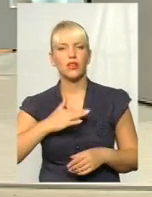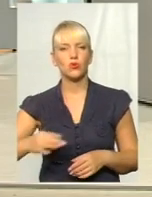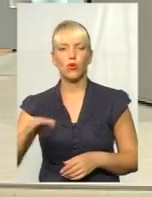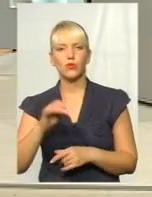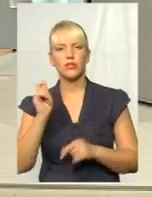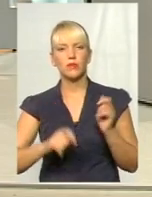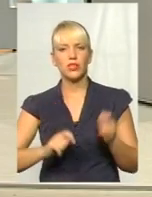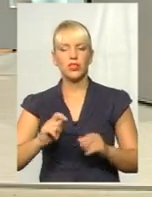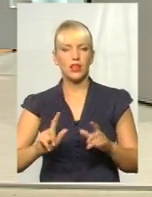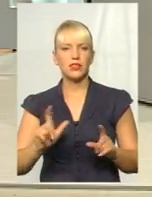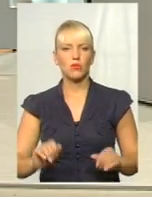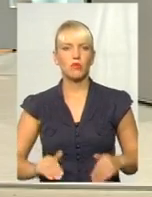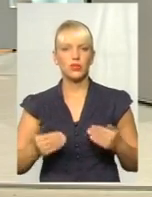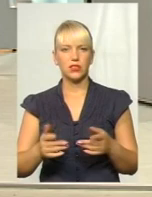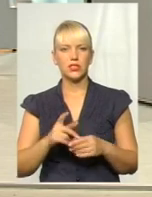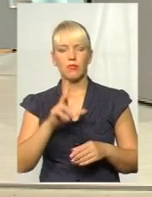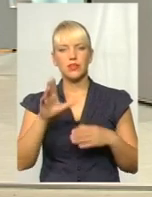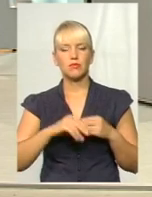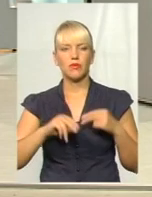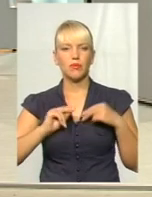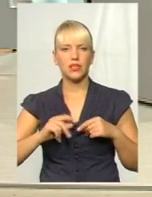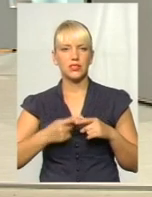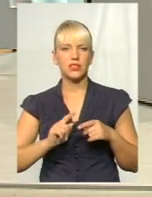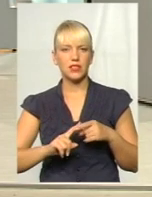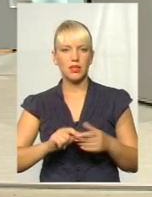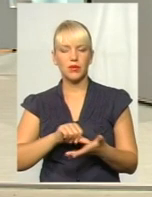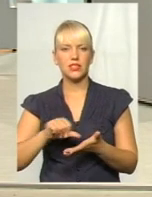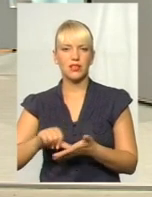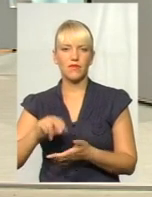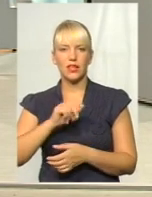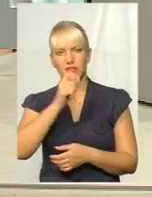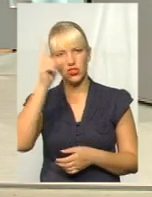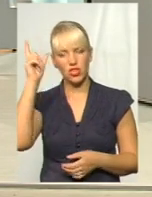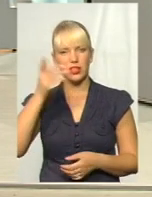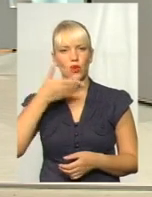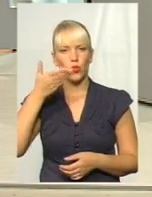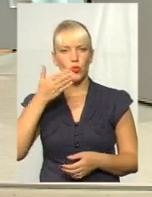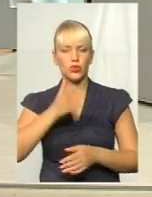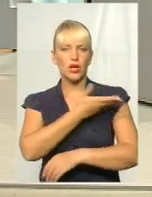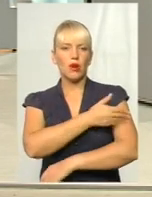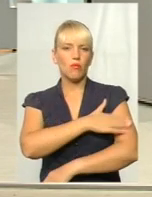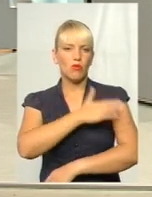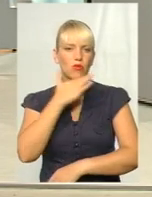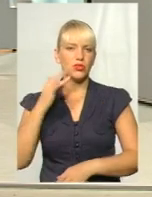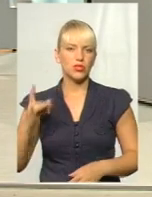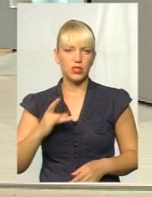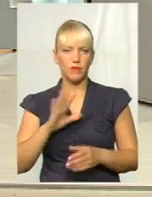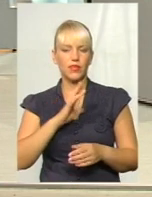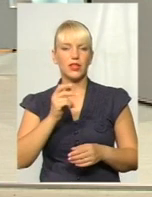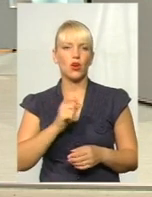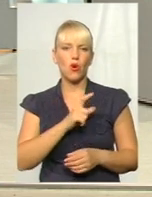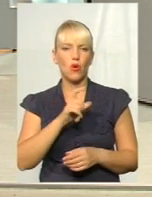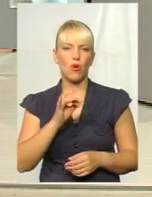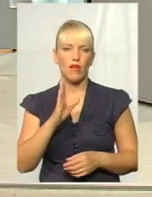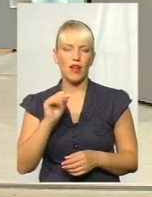приїжджали з пропозиціями по співпраці. Це представники і Чехії, і Угорщини, Польщі неодноразово, Хорватії,